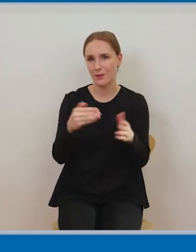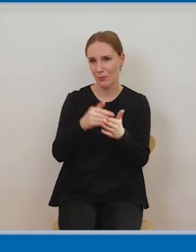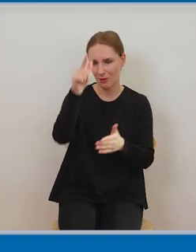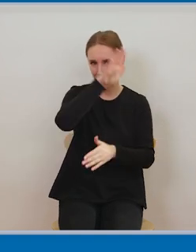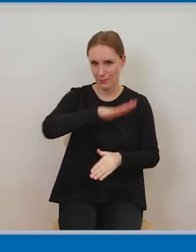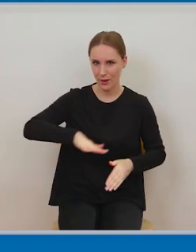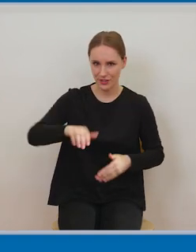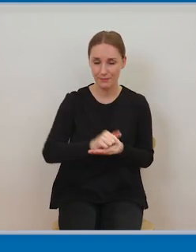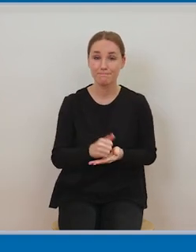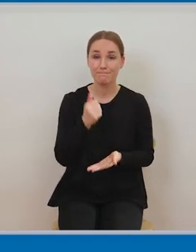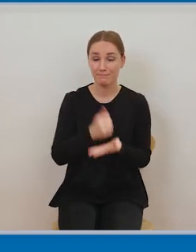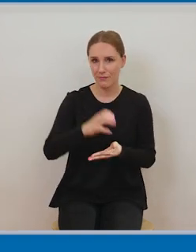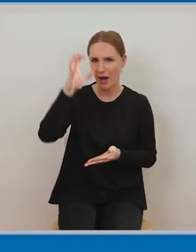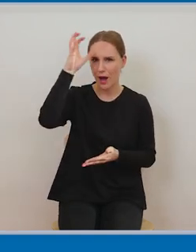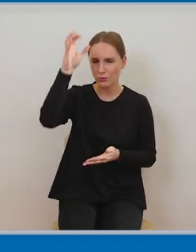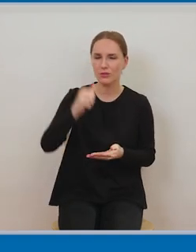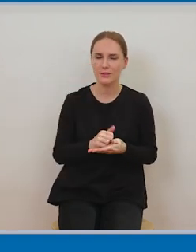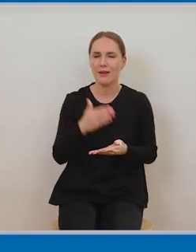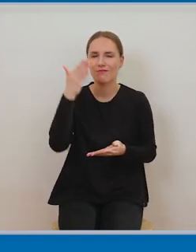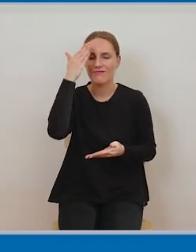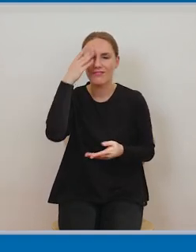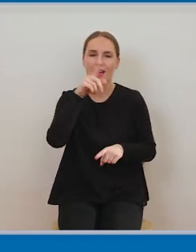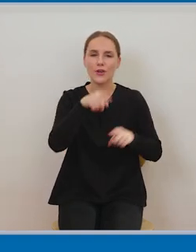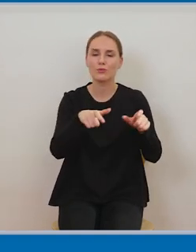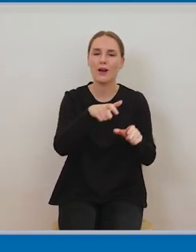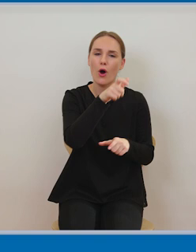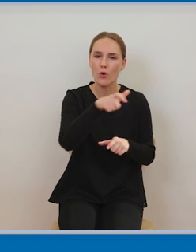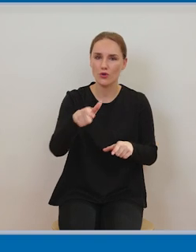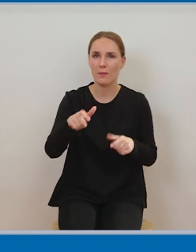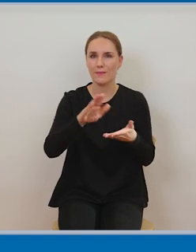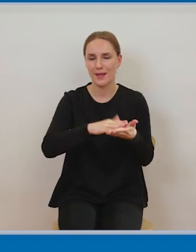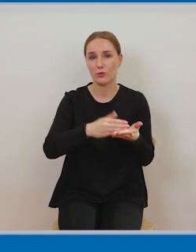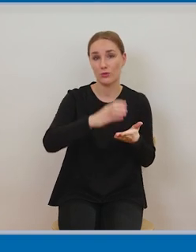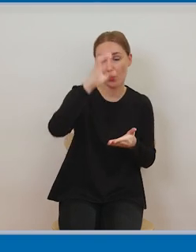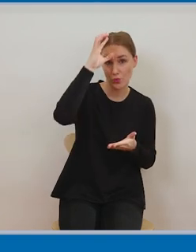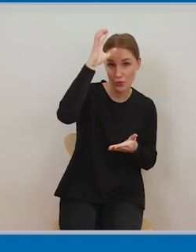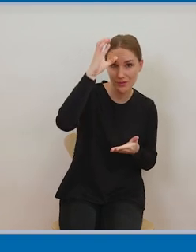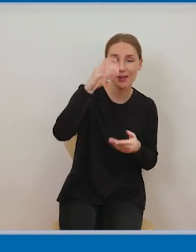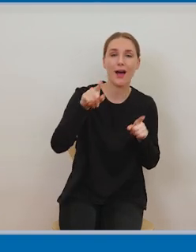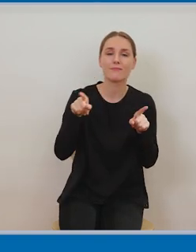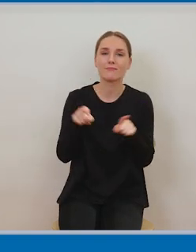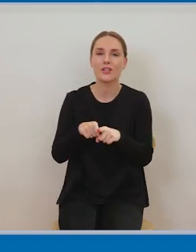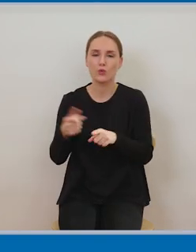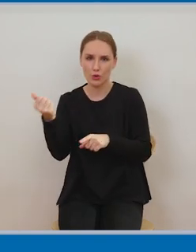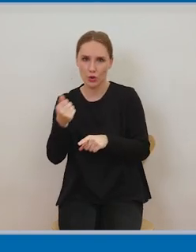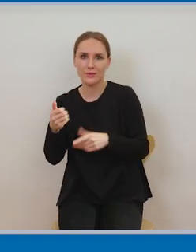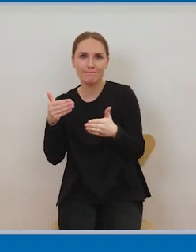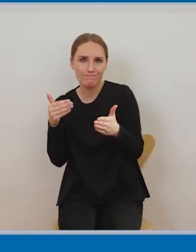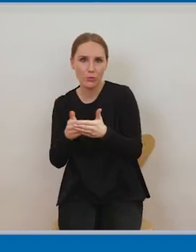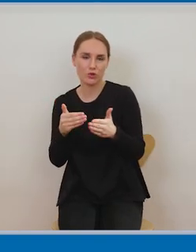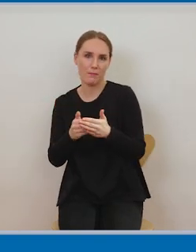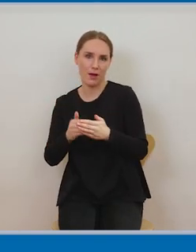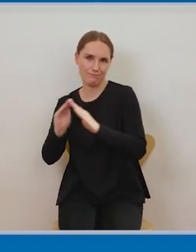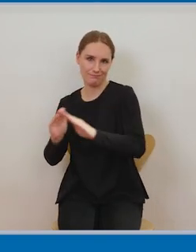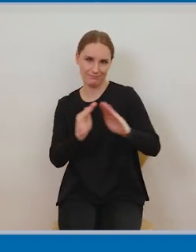ochronę może jeszcze na koniec dodamy że my nie wyczerpałyśmy omawiając formuły dozwolonego użytku